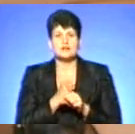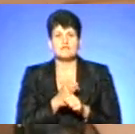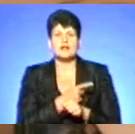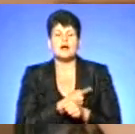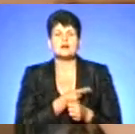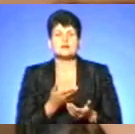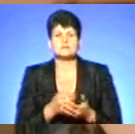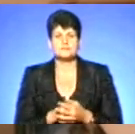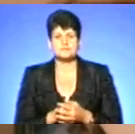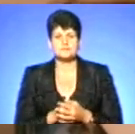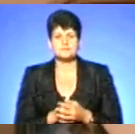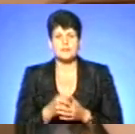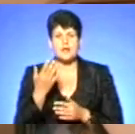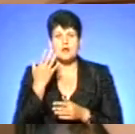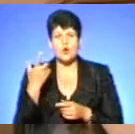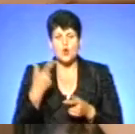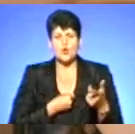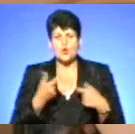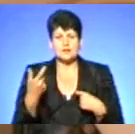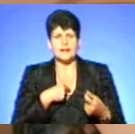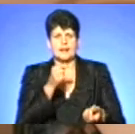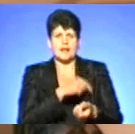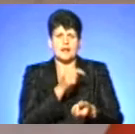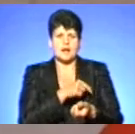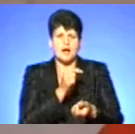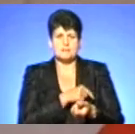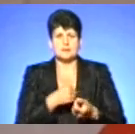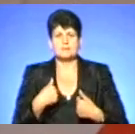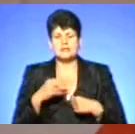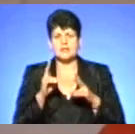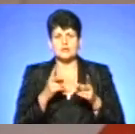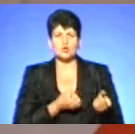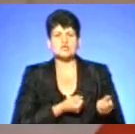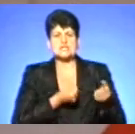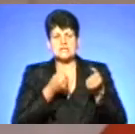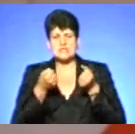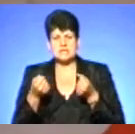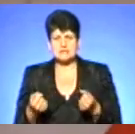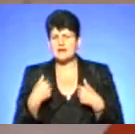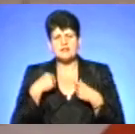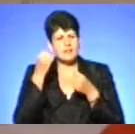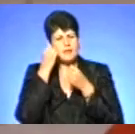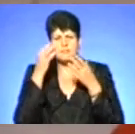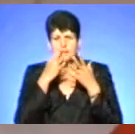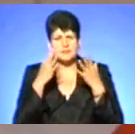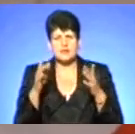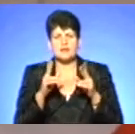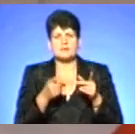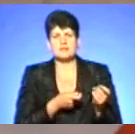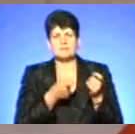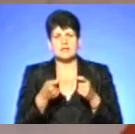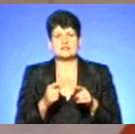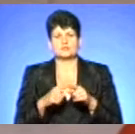лікарні? Кулили, уколи, системи капали. Мене хтось ніс, вже не пам'ятаю, як мене несли до